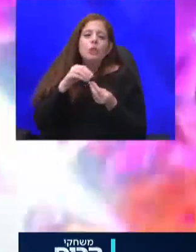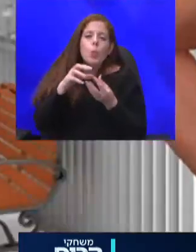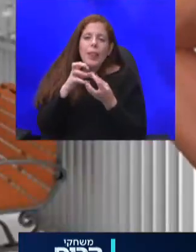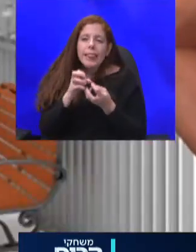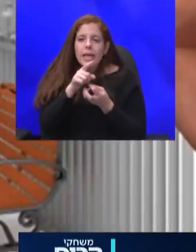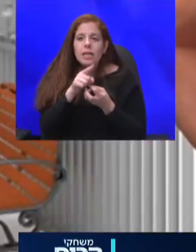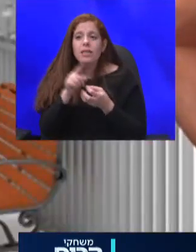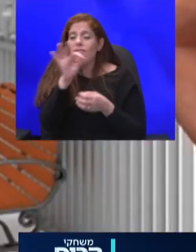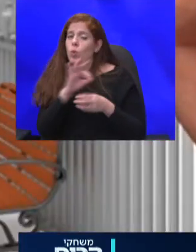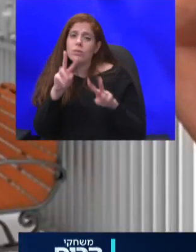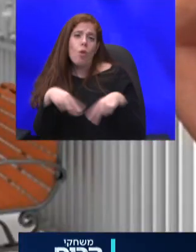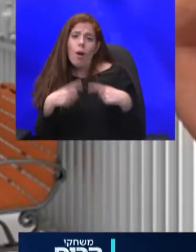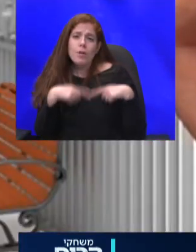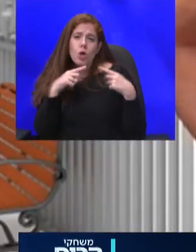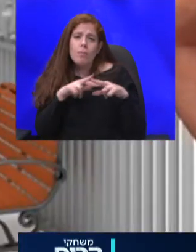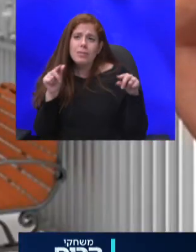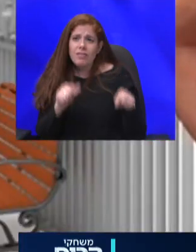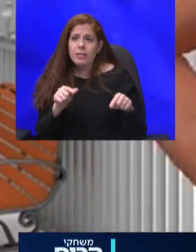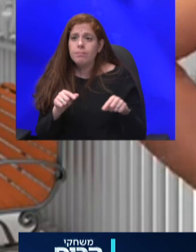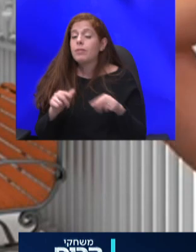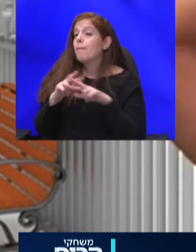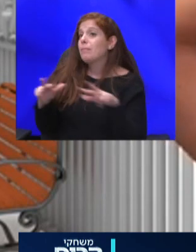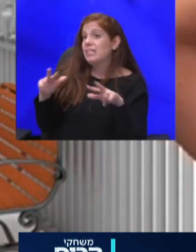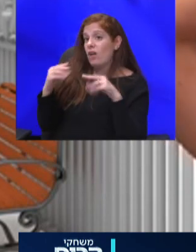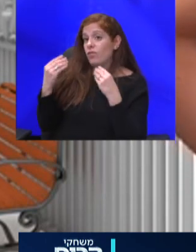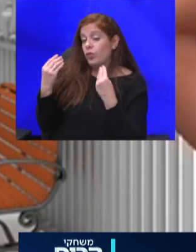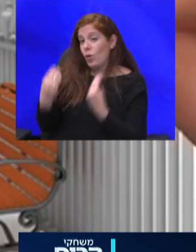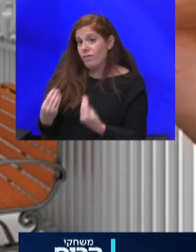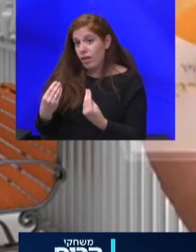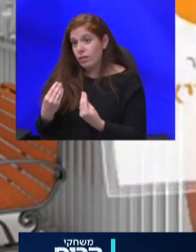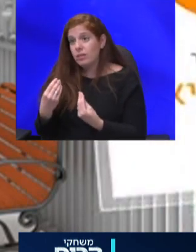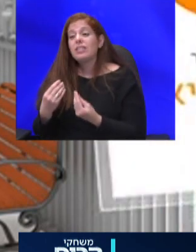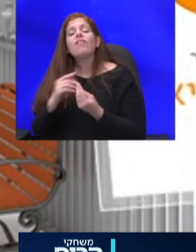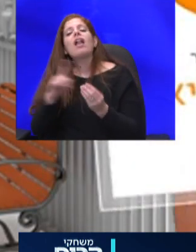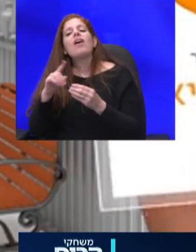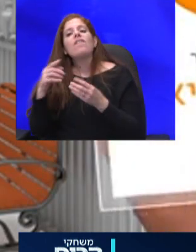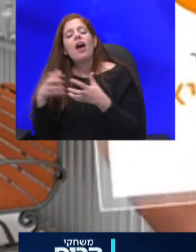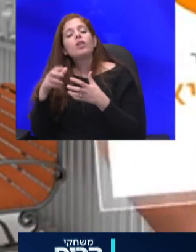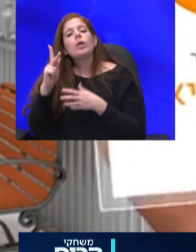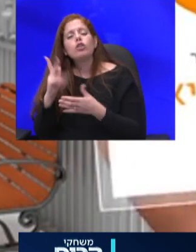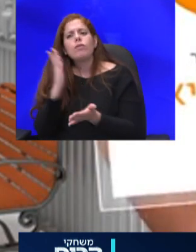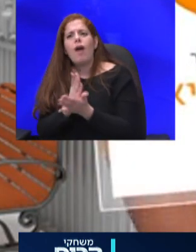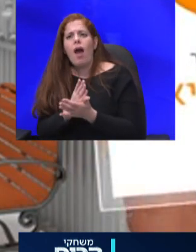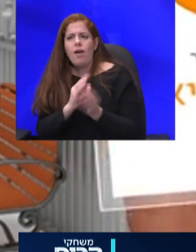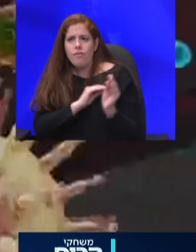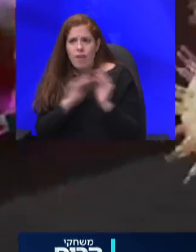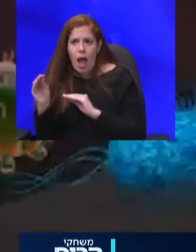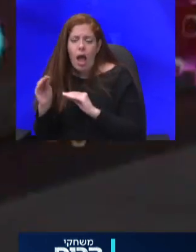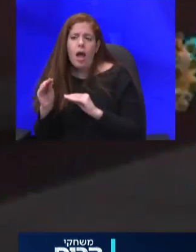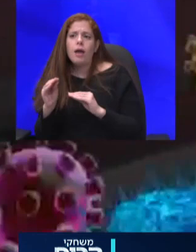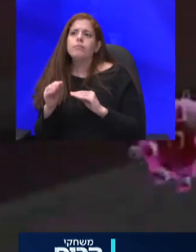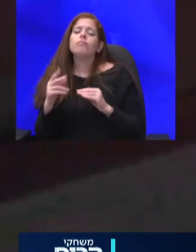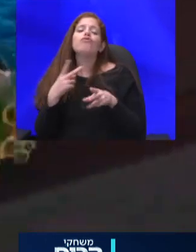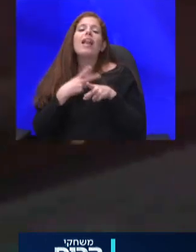במצב דומה תפסה הקורונה את חברת קנריו שכבר עבדה על פיתוח מכשיר אישי לניתור איכות האוויר בין היתר לטובת חולי